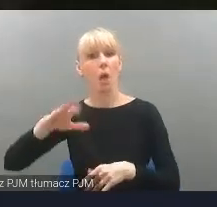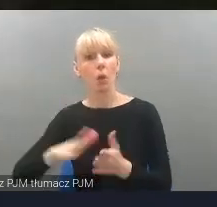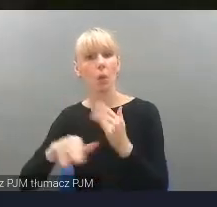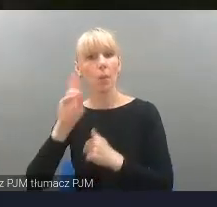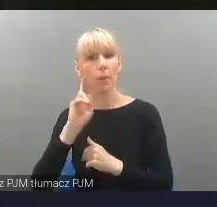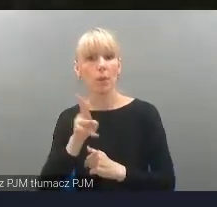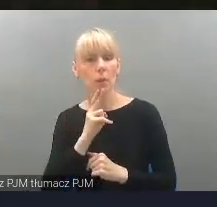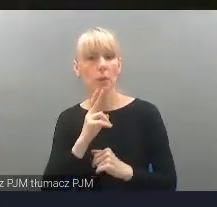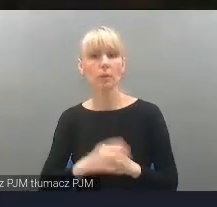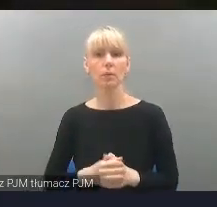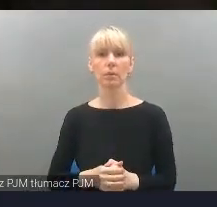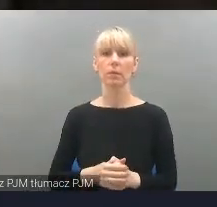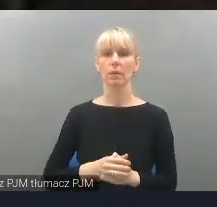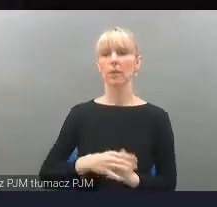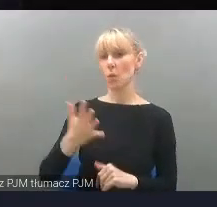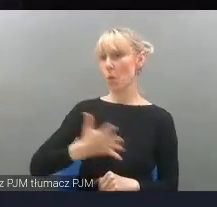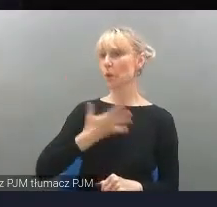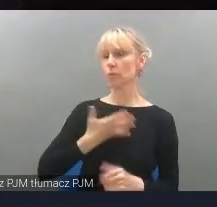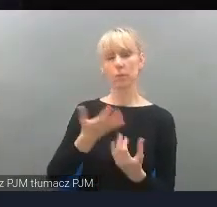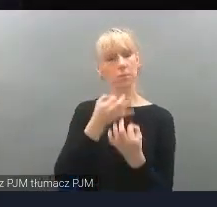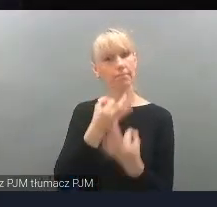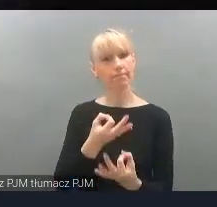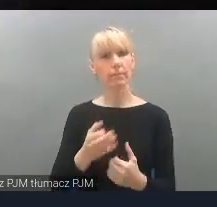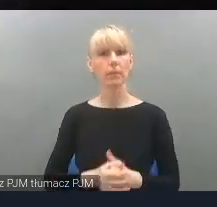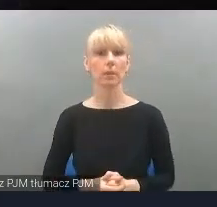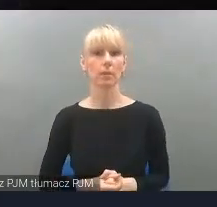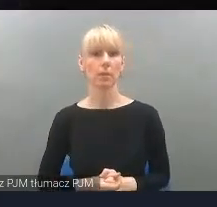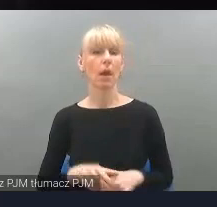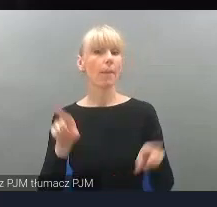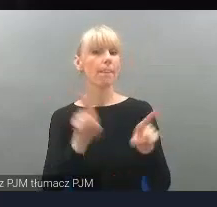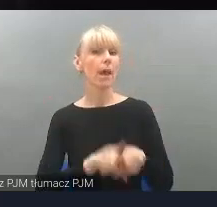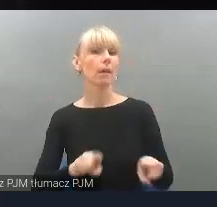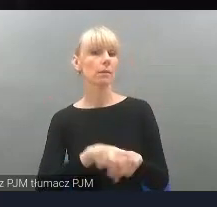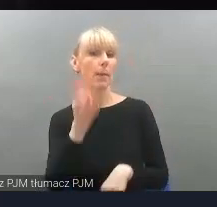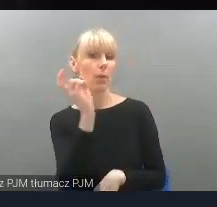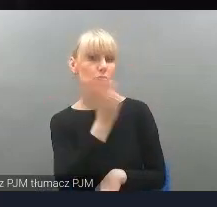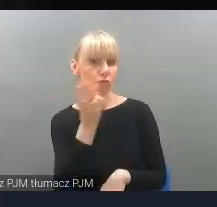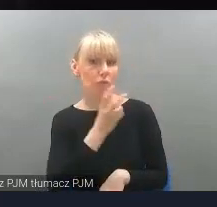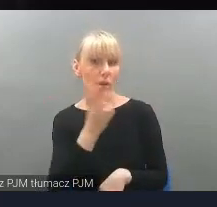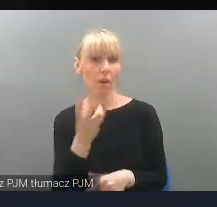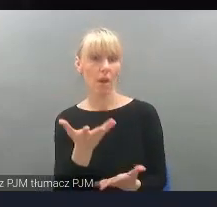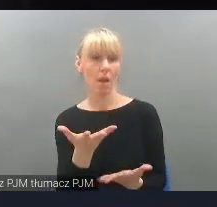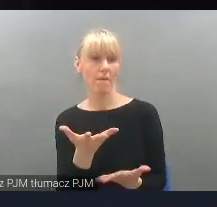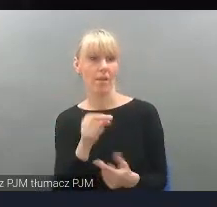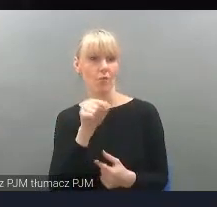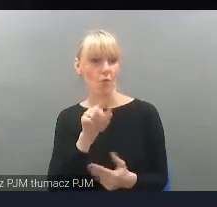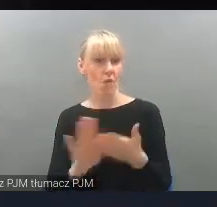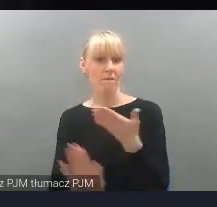odbioru odczuwalnych wrażeń. Bardzo ciekawie jest zaranżowana wystawa i naprawdę